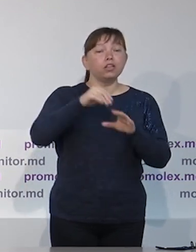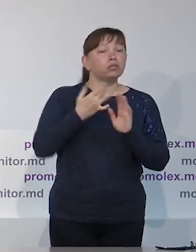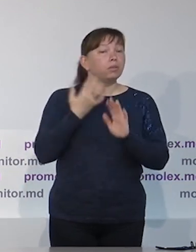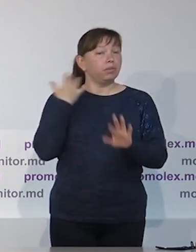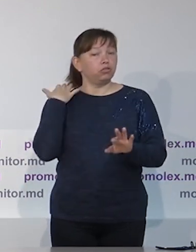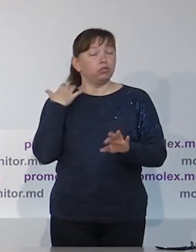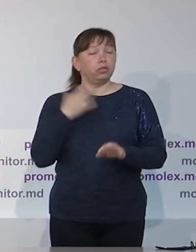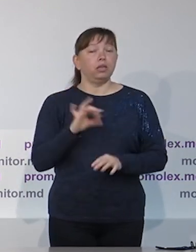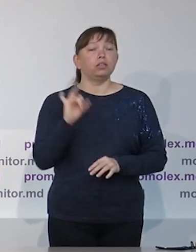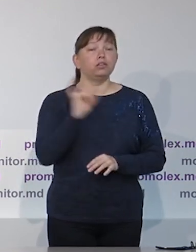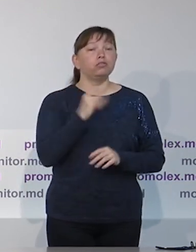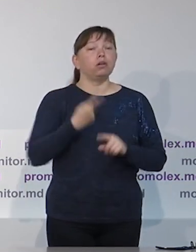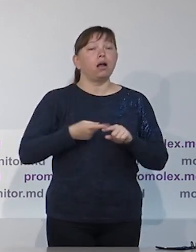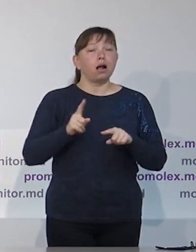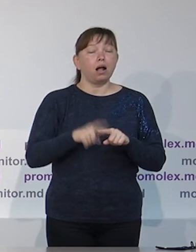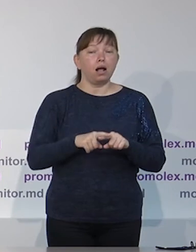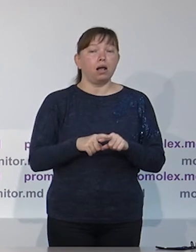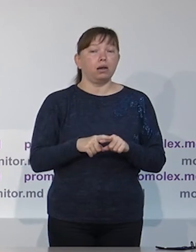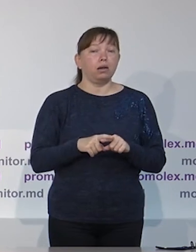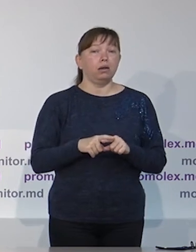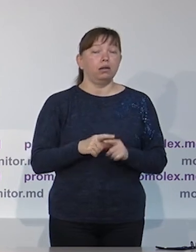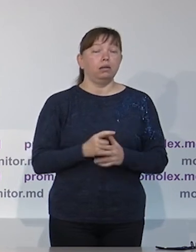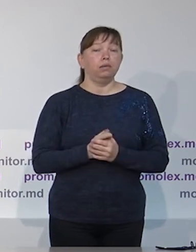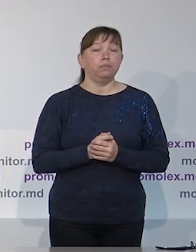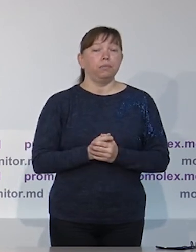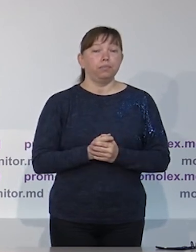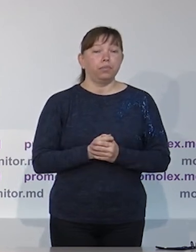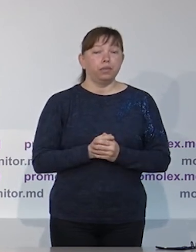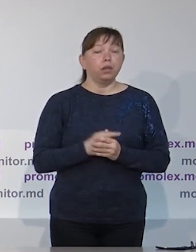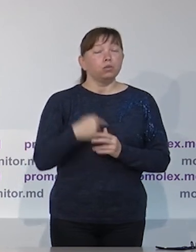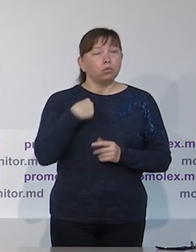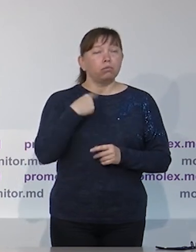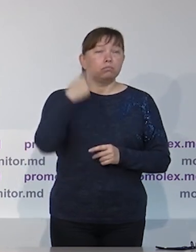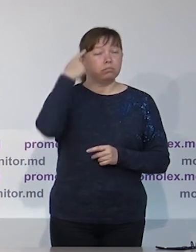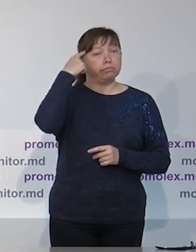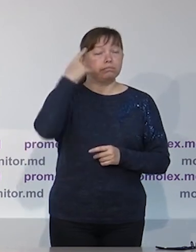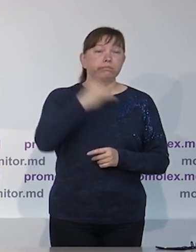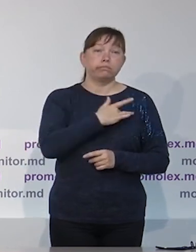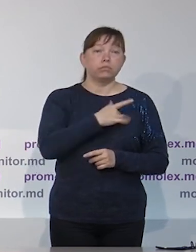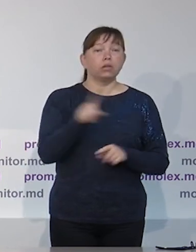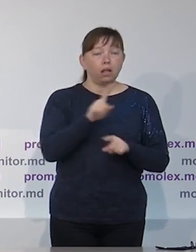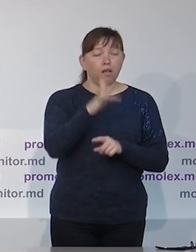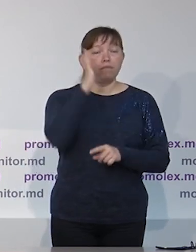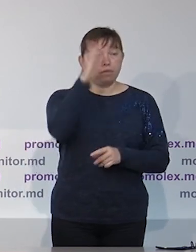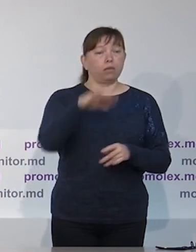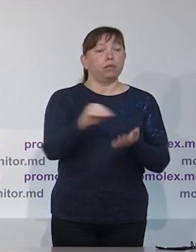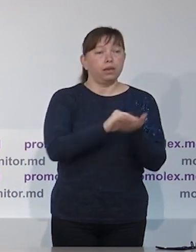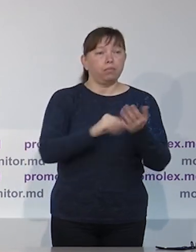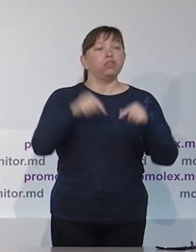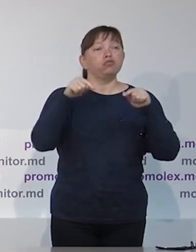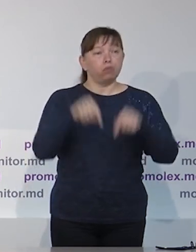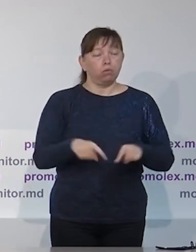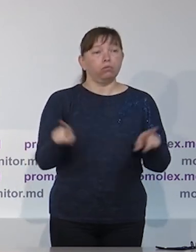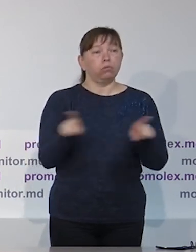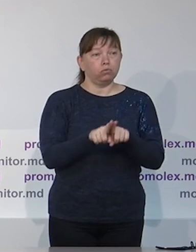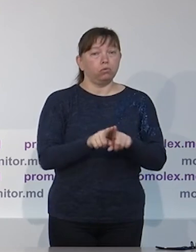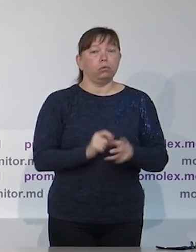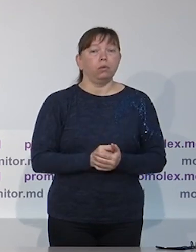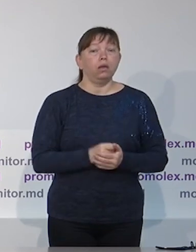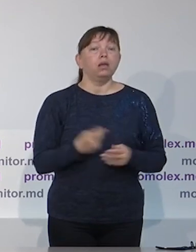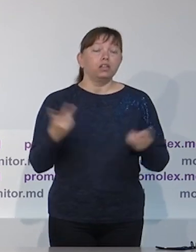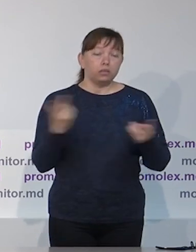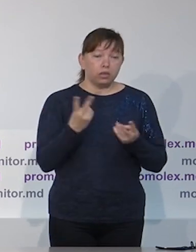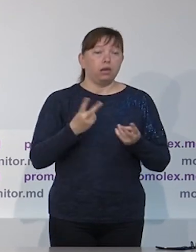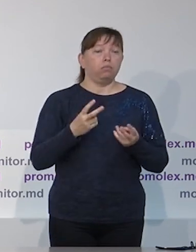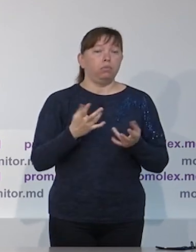например, независимых кандидатов. И, соответственно, среди проблем, выявленных на предыдущих выборах, и